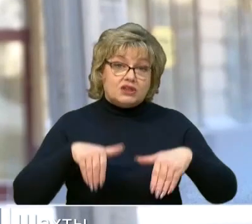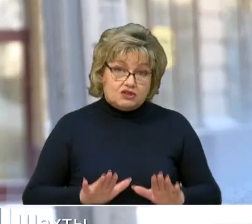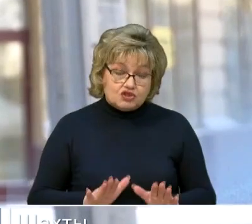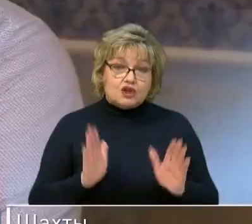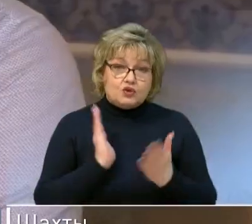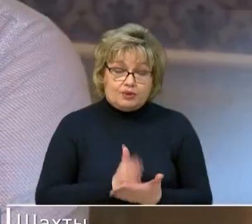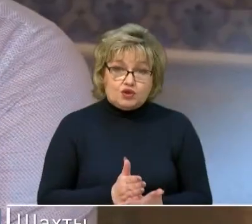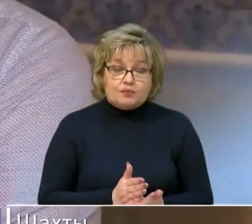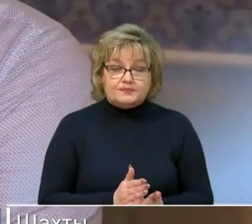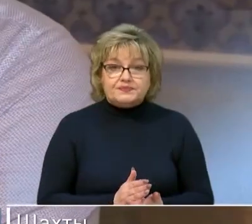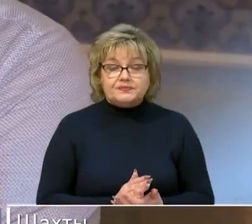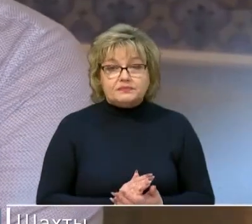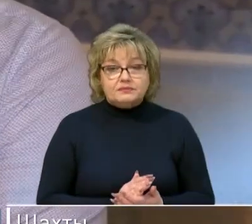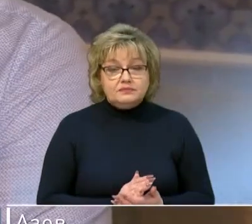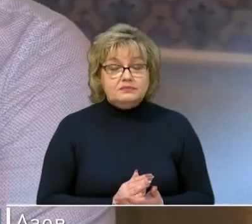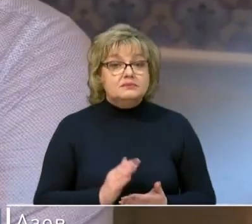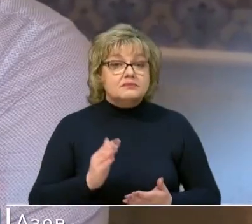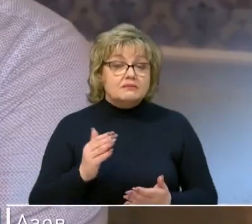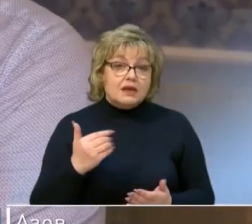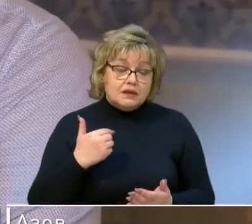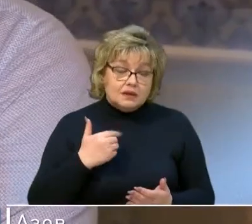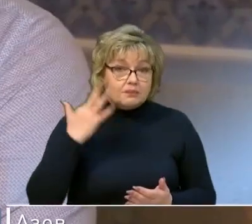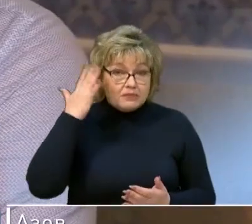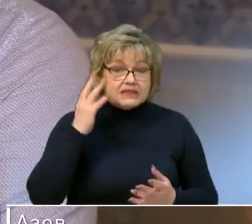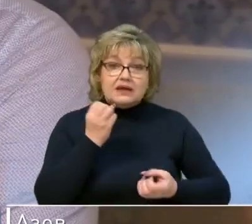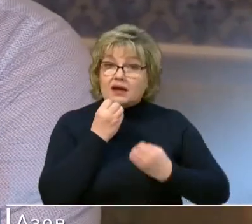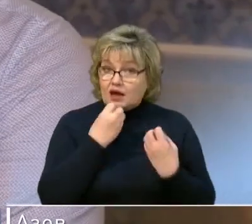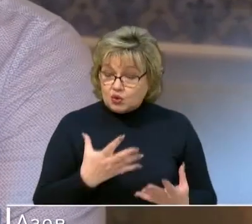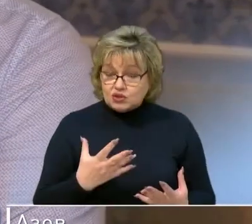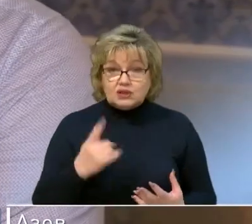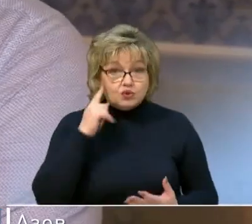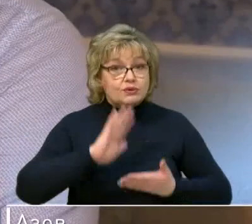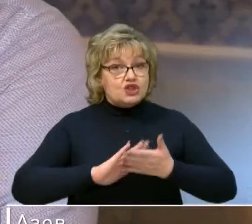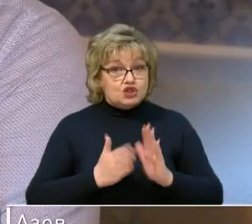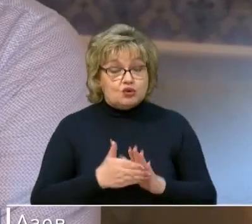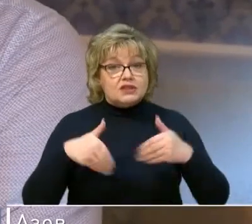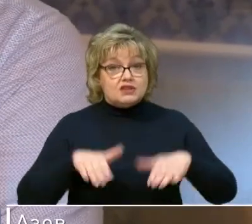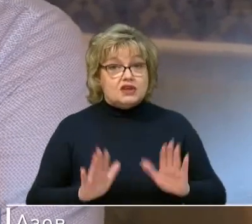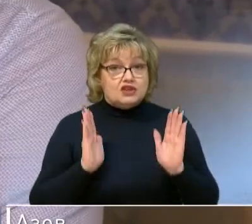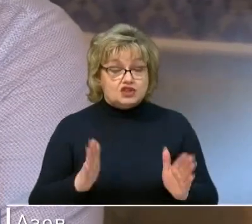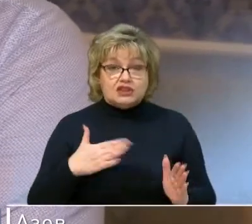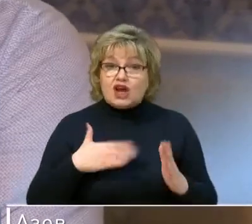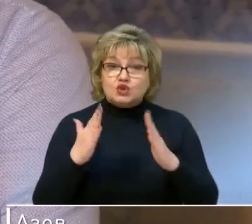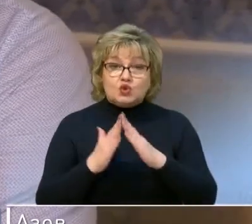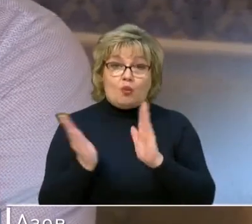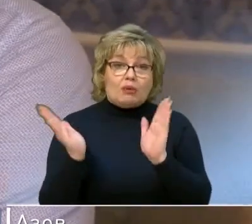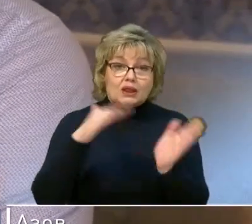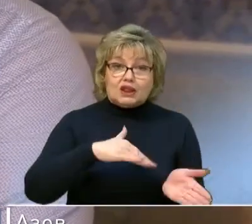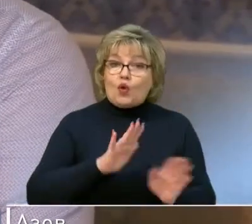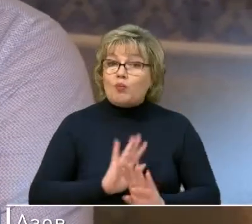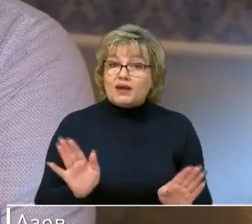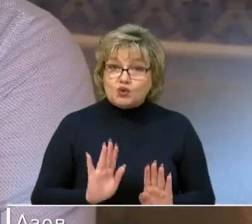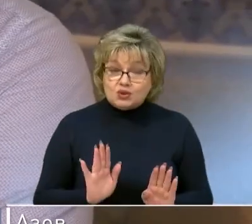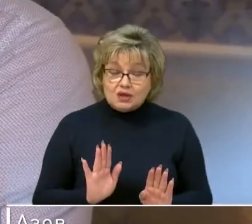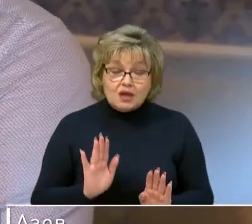придём. Конечно, мы мыслим позитивно и надеемся, что ситуация разрешится, наш дом не упадёт. И все